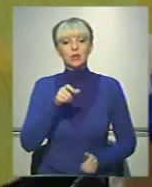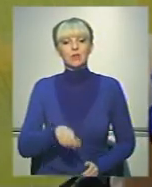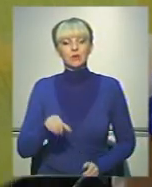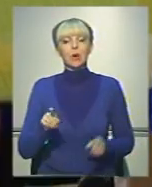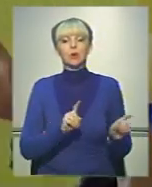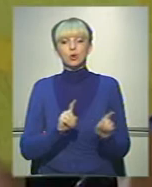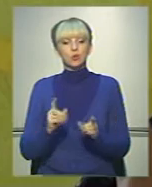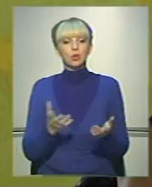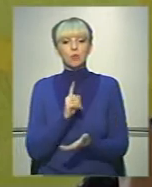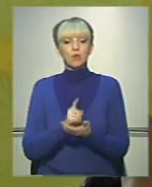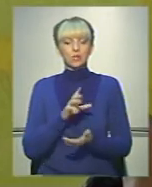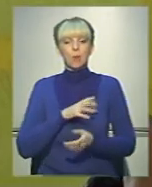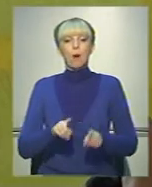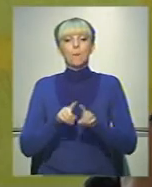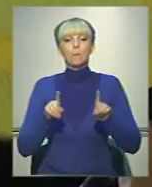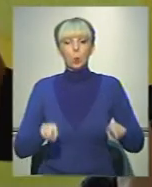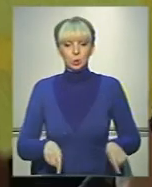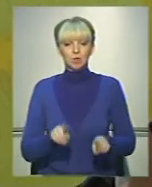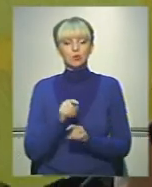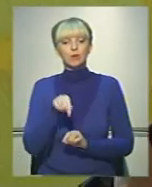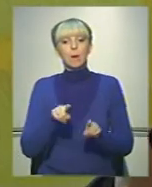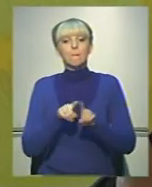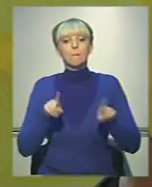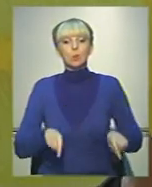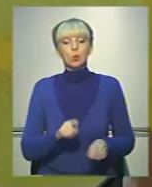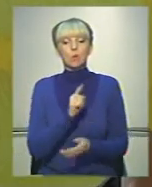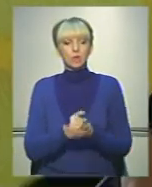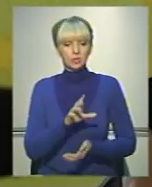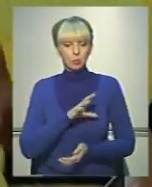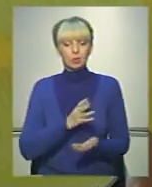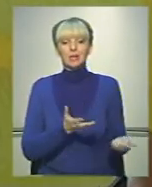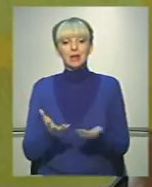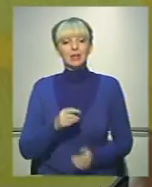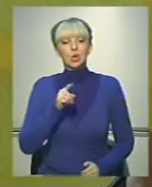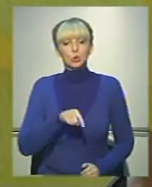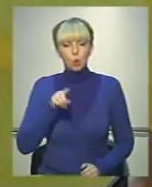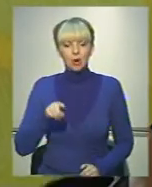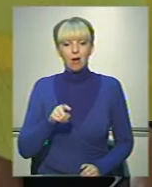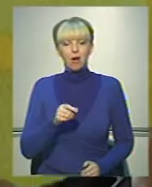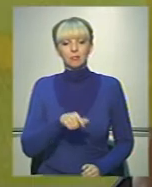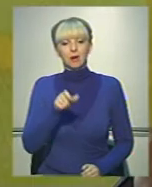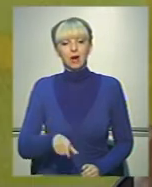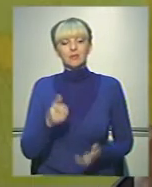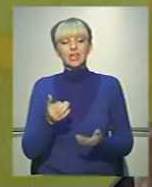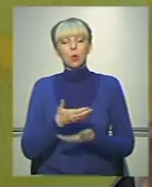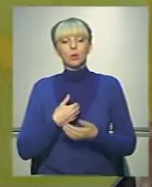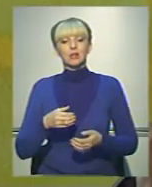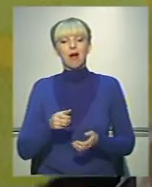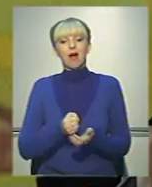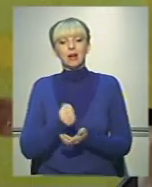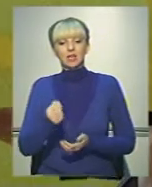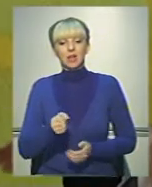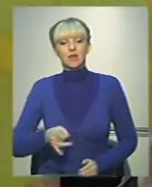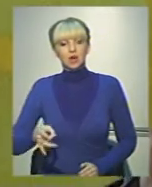які мають бути в бюлетені, що в тих бюлетенях мають бути, які номера кандидатів. Скільки в нас кандидатів до районної ради,